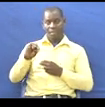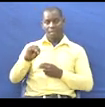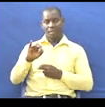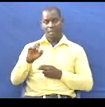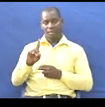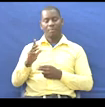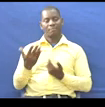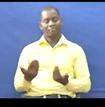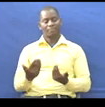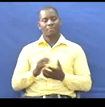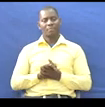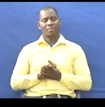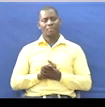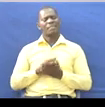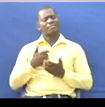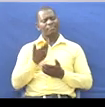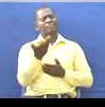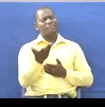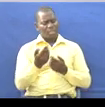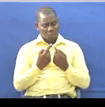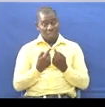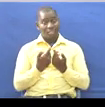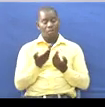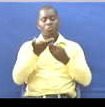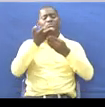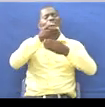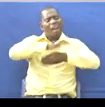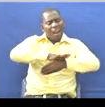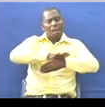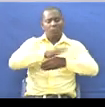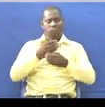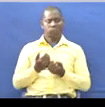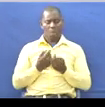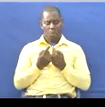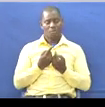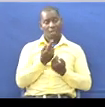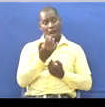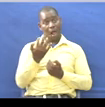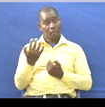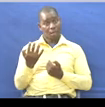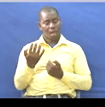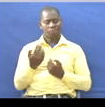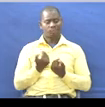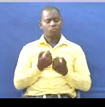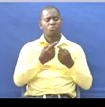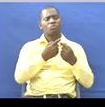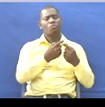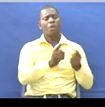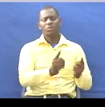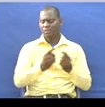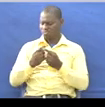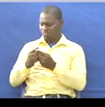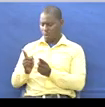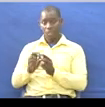Katika kujadiri aina za tafsiri, wana zuoni mbalimbali wamejadirizi aina kwa namna tofauti Lakini